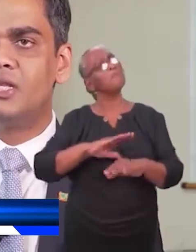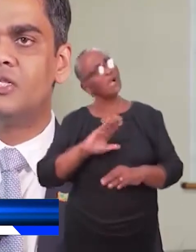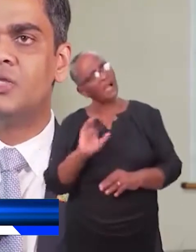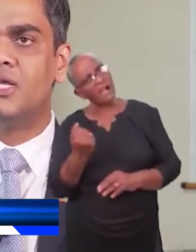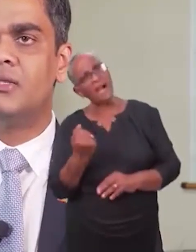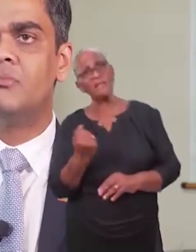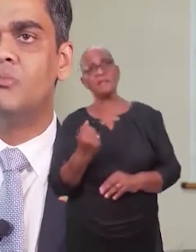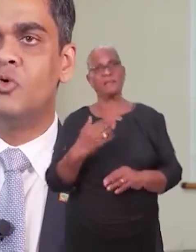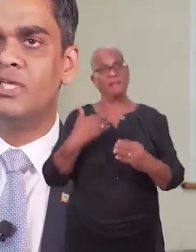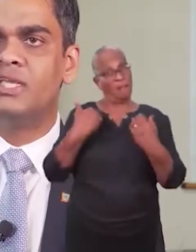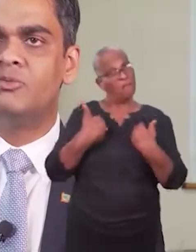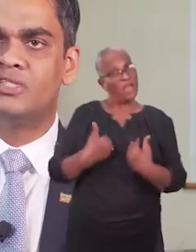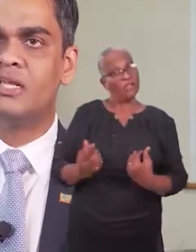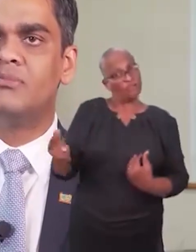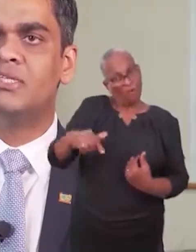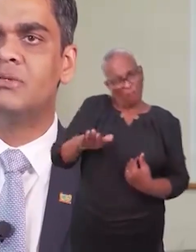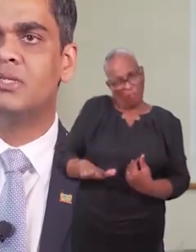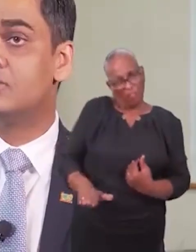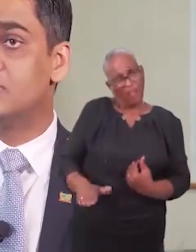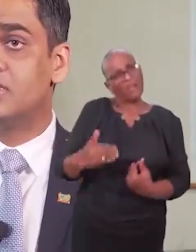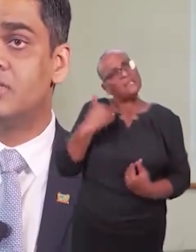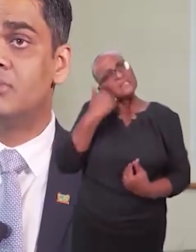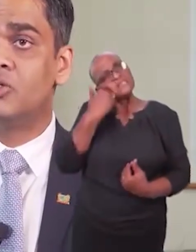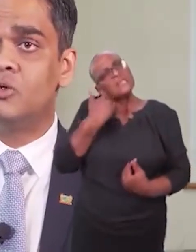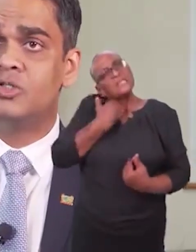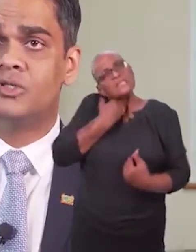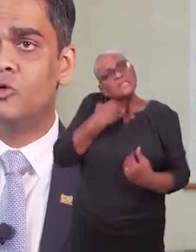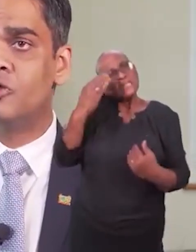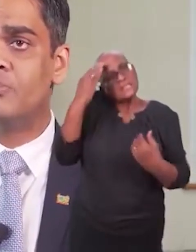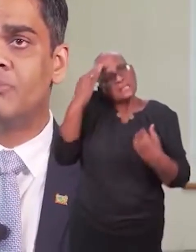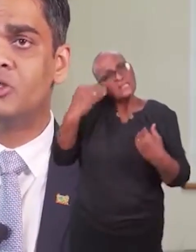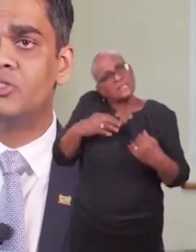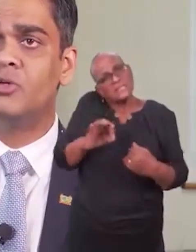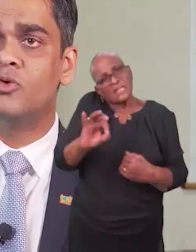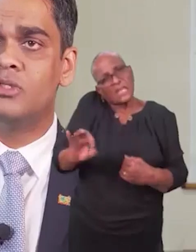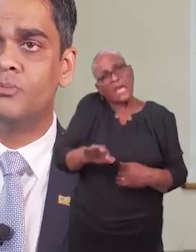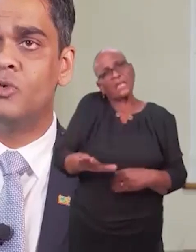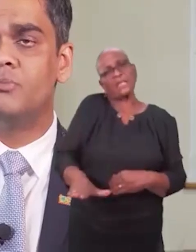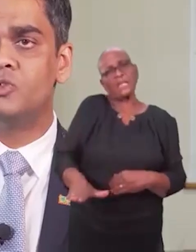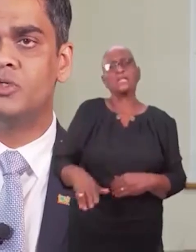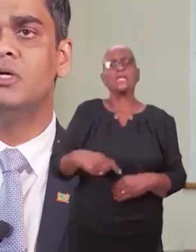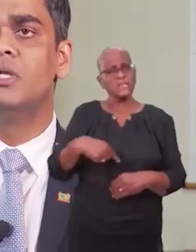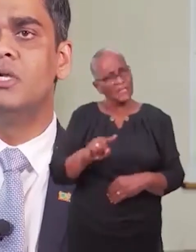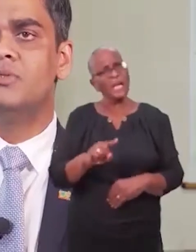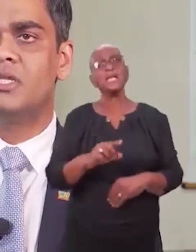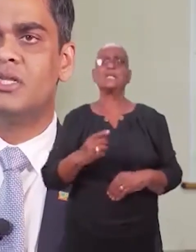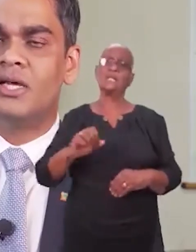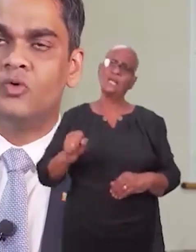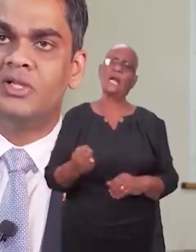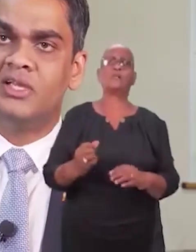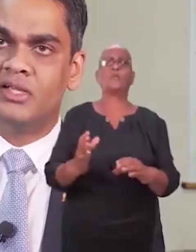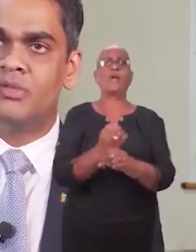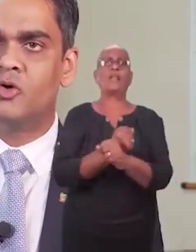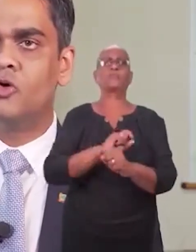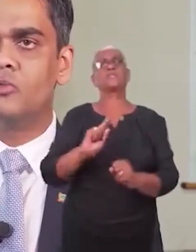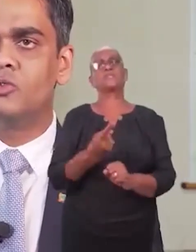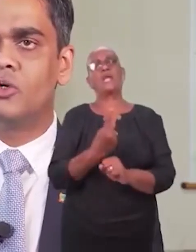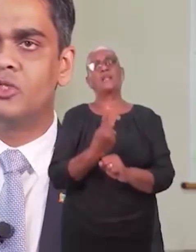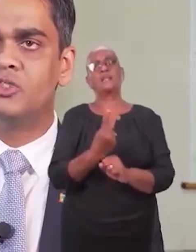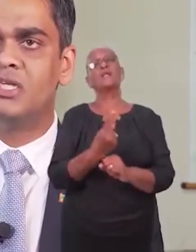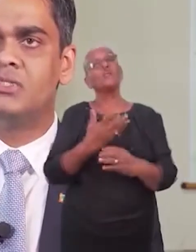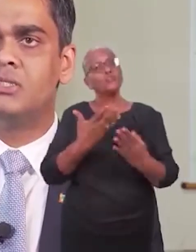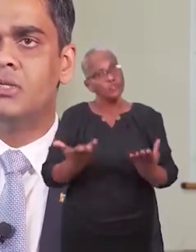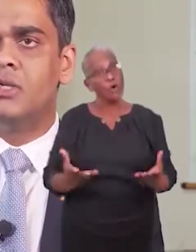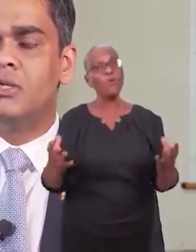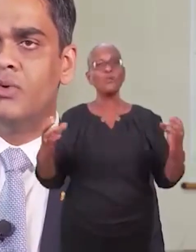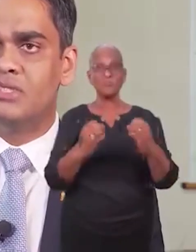En uiteraard zullen er mogelijkheden moeten zijn dat mensen met een kind met koorts of oorpijn plotseling ook de poli bezoeken, dat er daar ook rekening mee gehouden